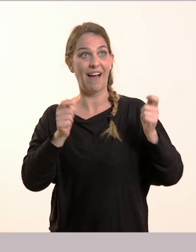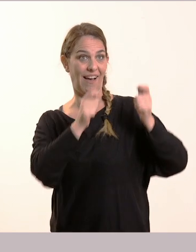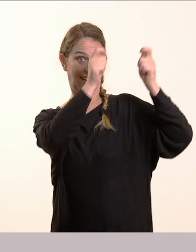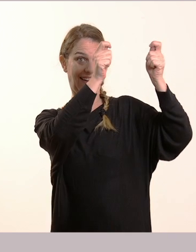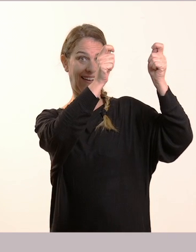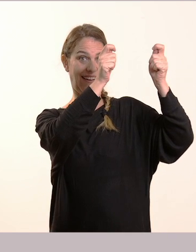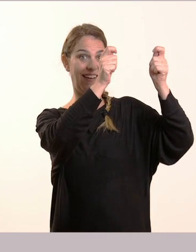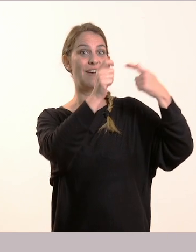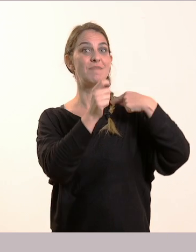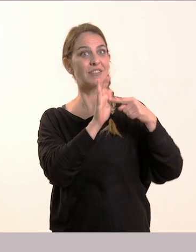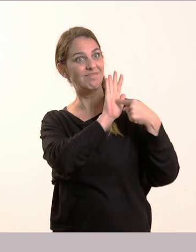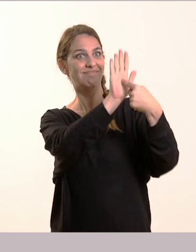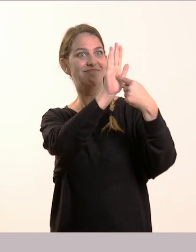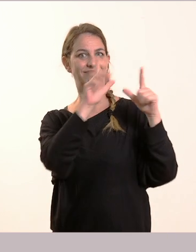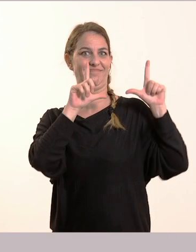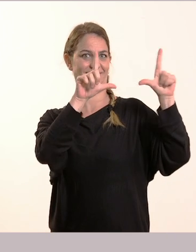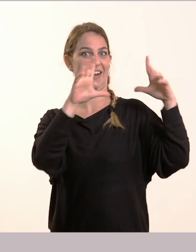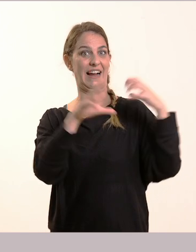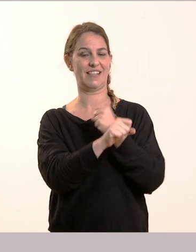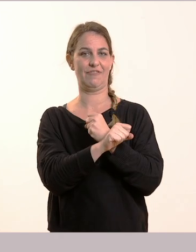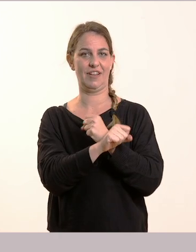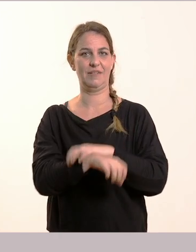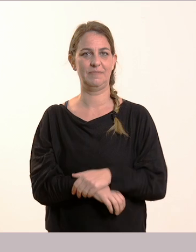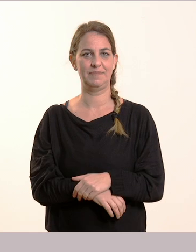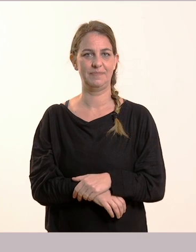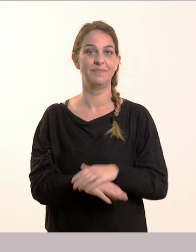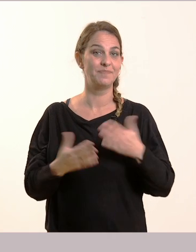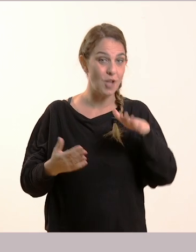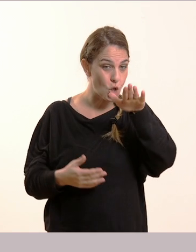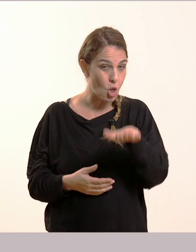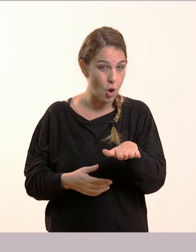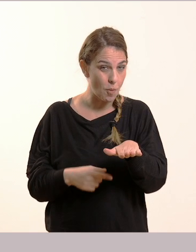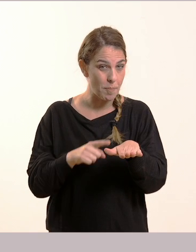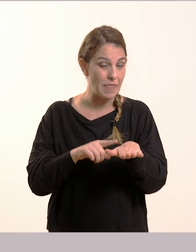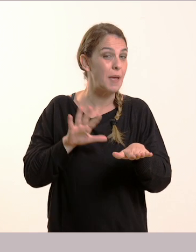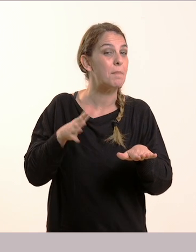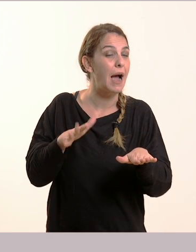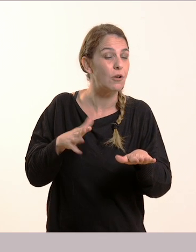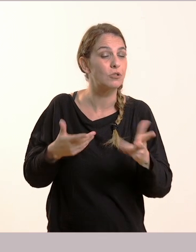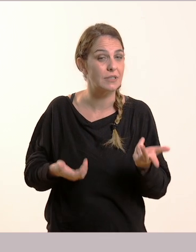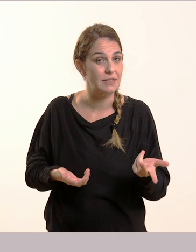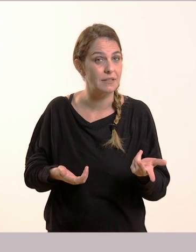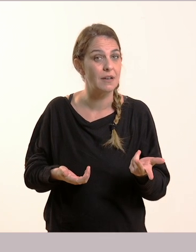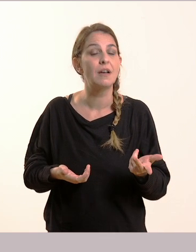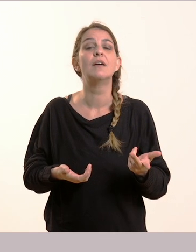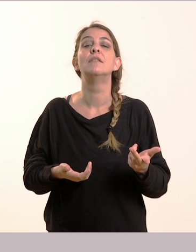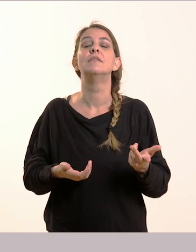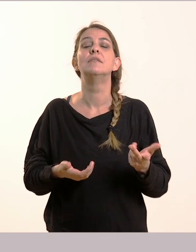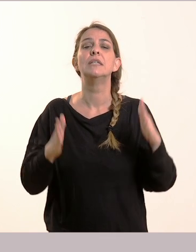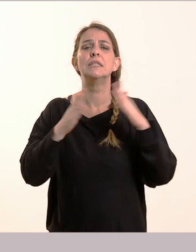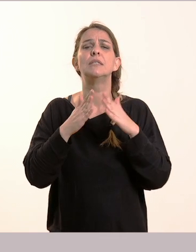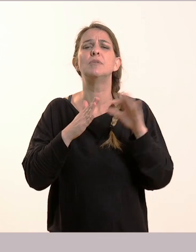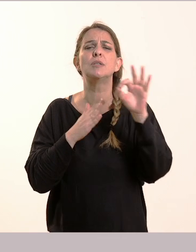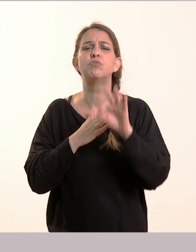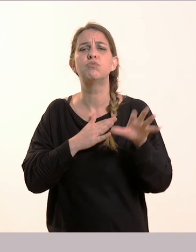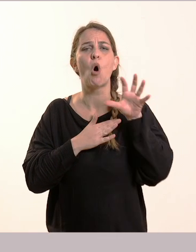μας δείξει. Όπως μπορούμε να καταλάβουμε αυτό το παιδάκι μάλλον ζει σε μια πολύ φτωχή χώρα.